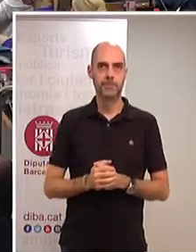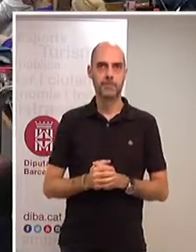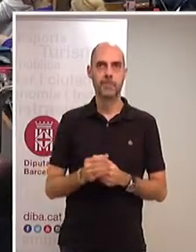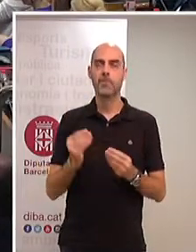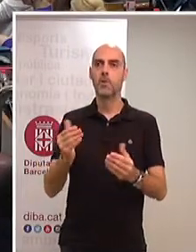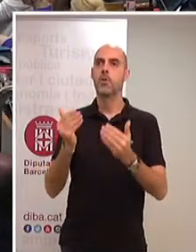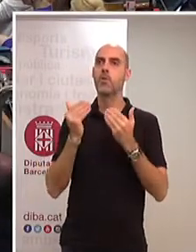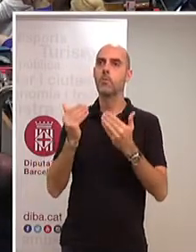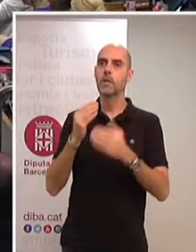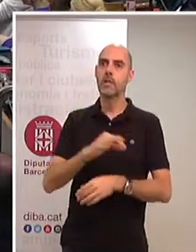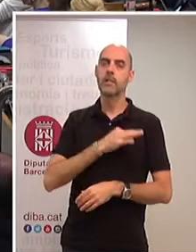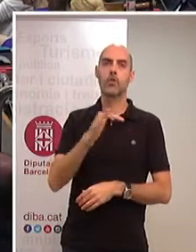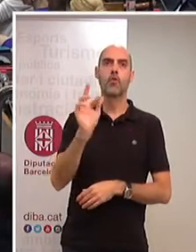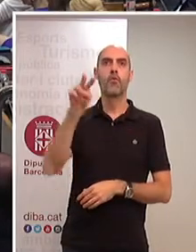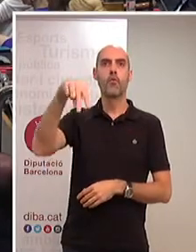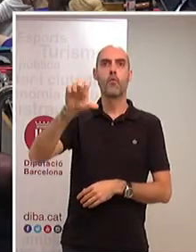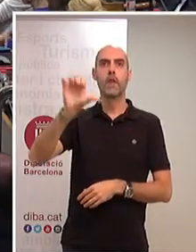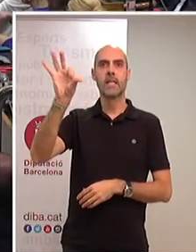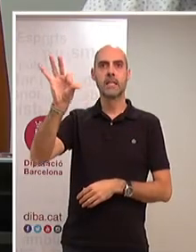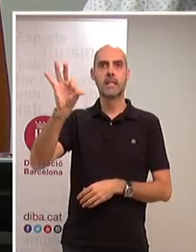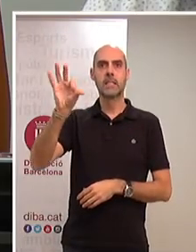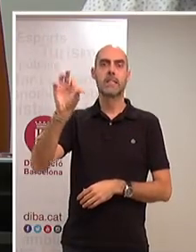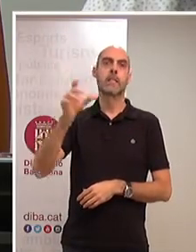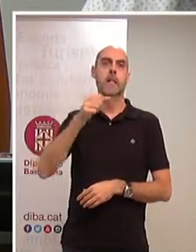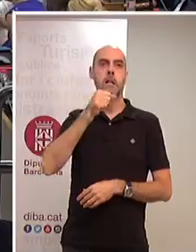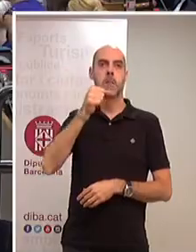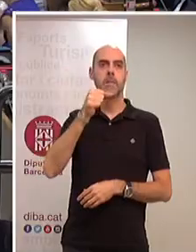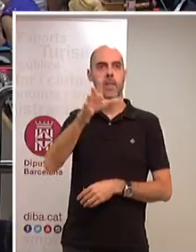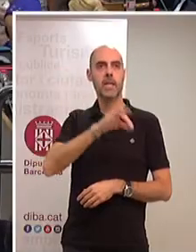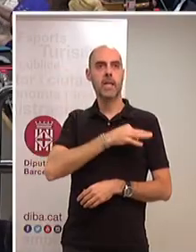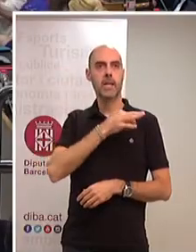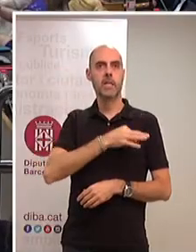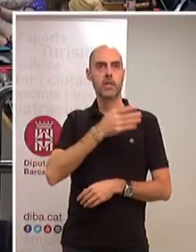Moltes gràcies, senyor Funes, per part del PSC. Té la paraula la senyora Díaz.